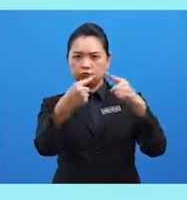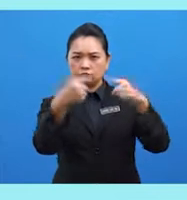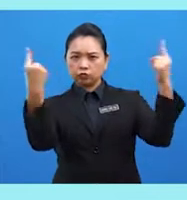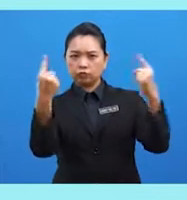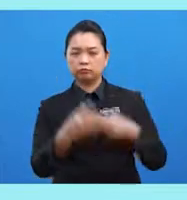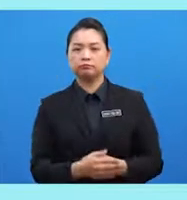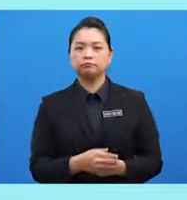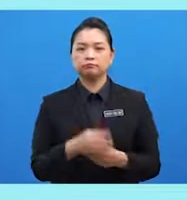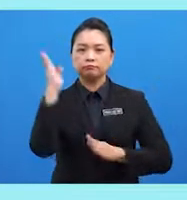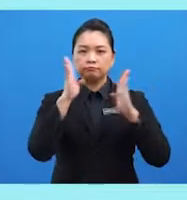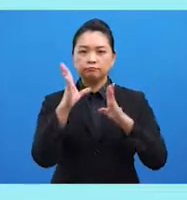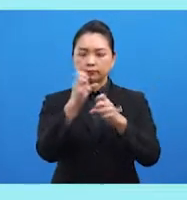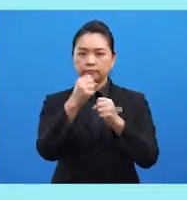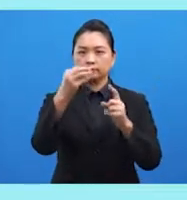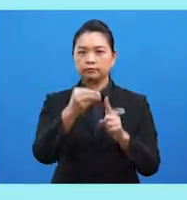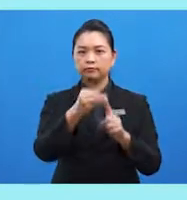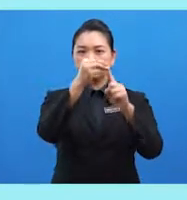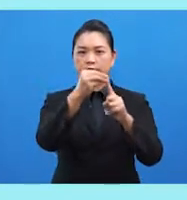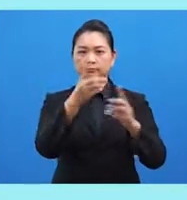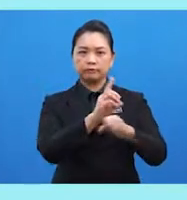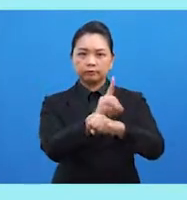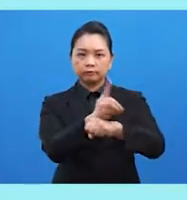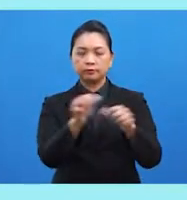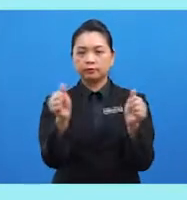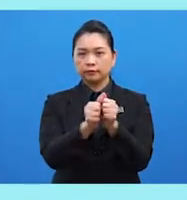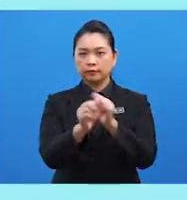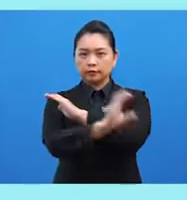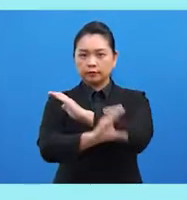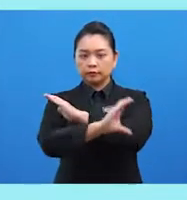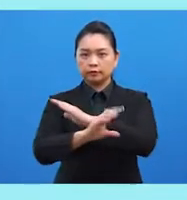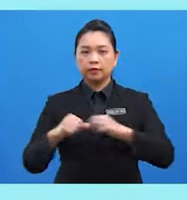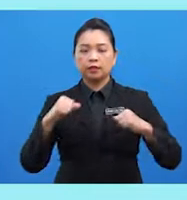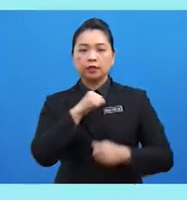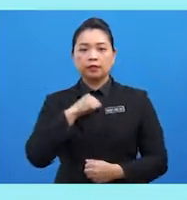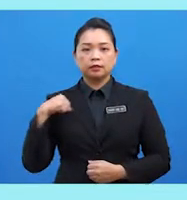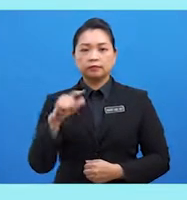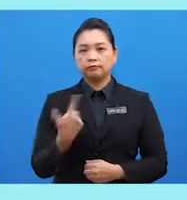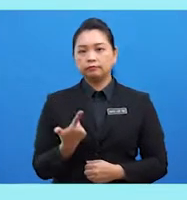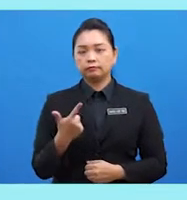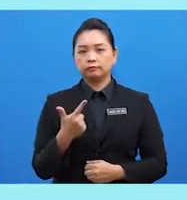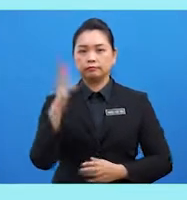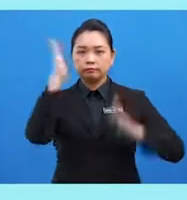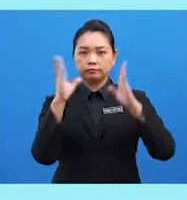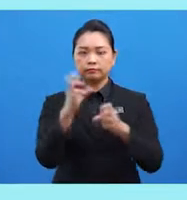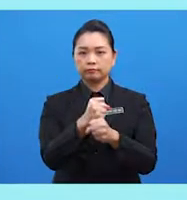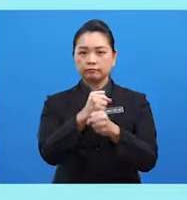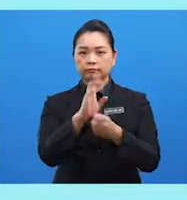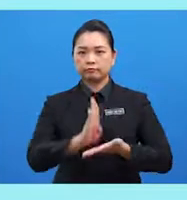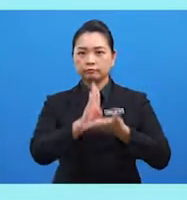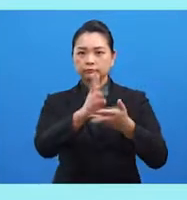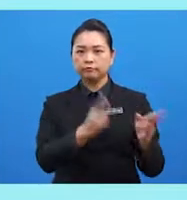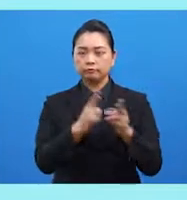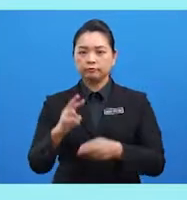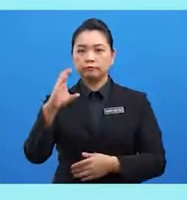keistimewaan perdagangan dengan negara-negara anggota lain. Malaysia mendapat bantuan rancangan